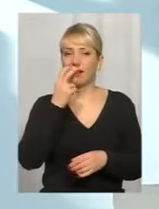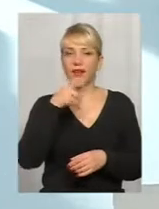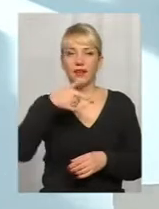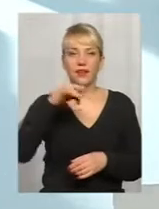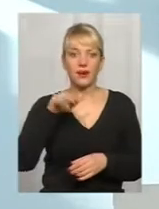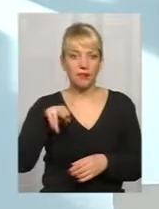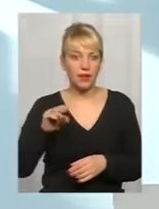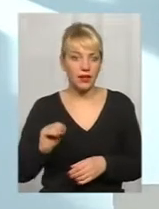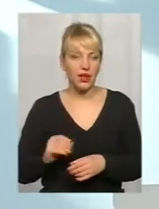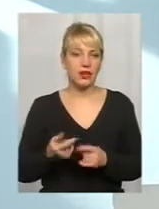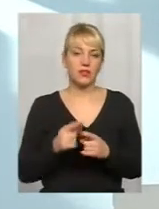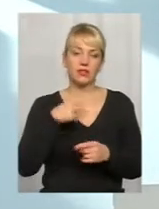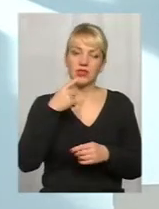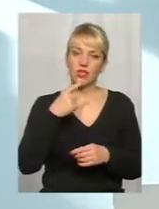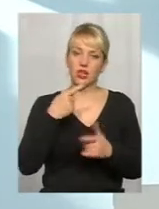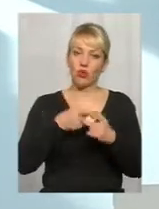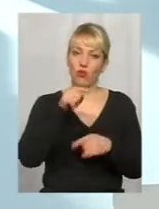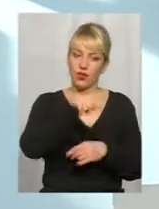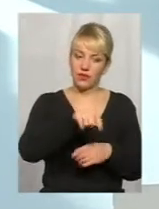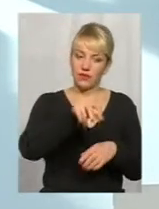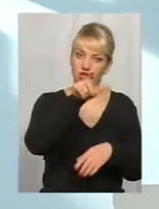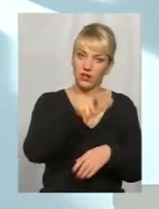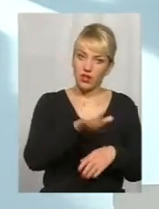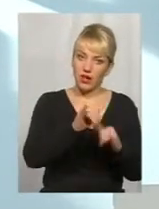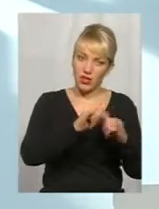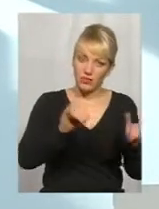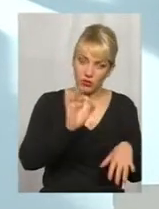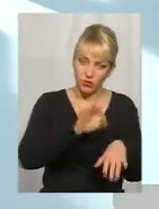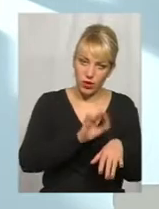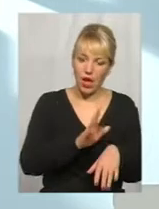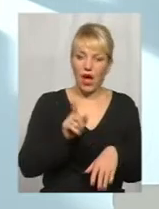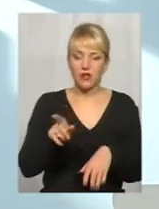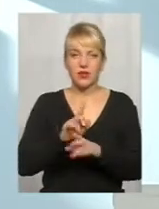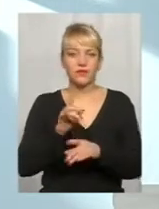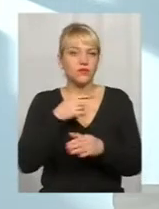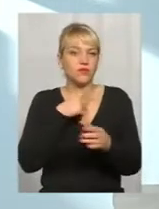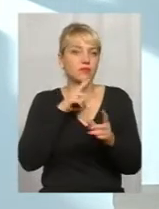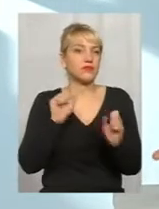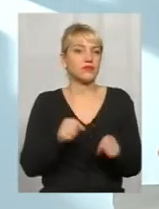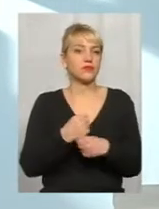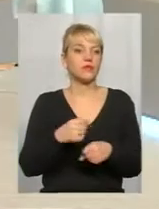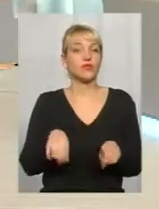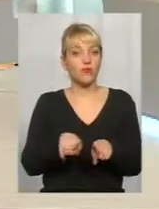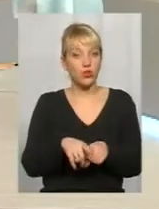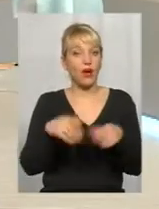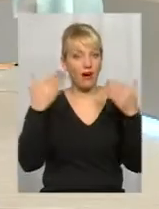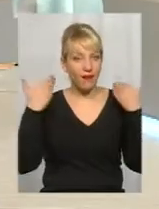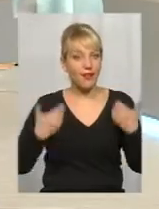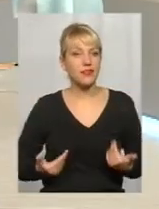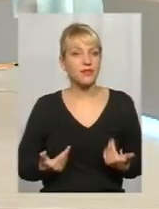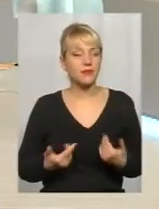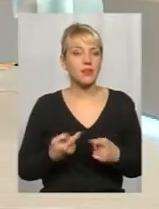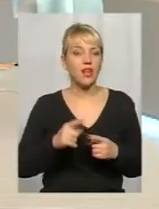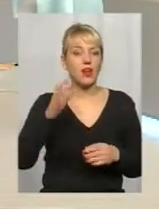предсказать, что вот у этого человека оно разовьется практически нереально. Ну, так вот организм устроен, это